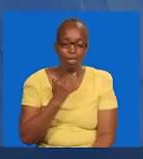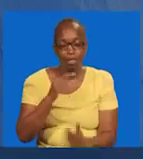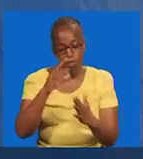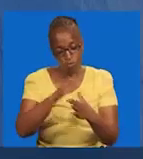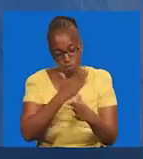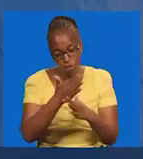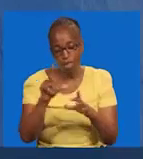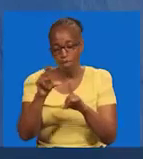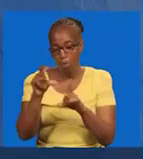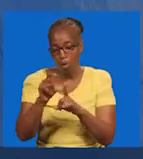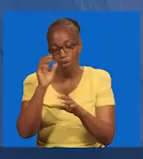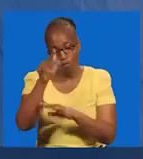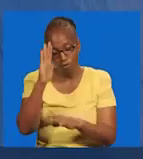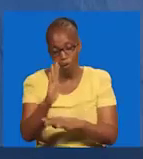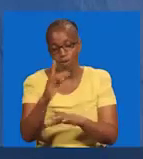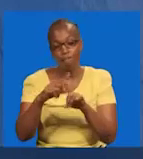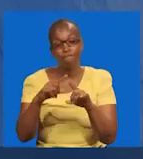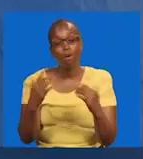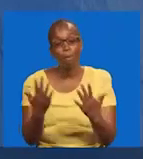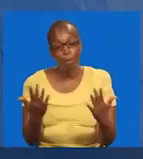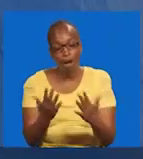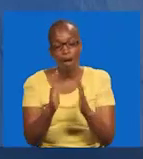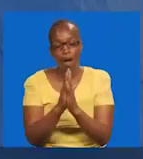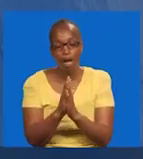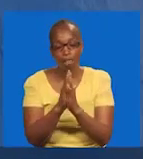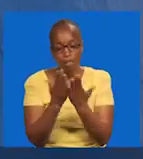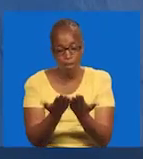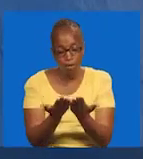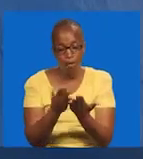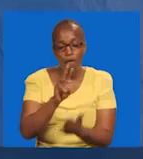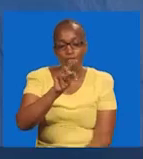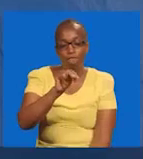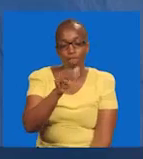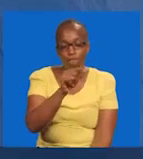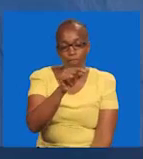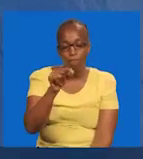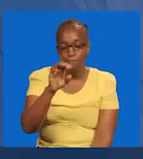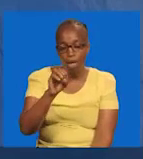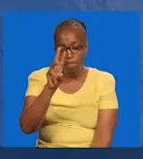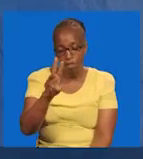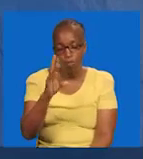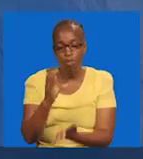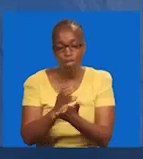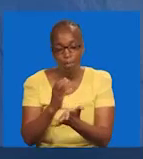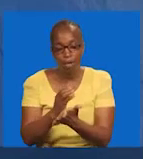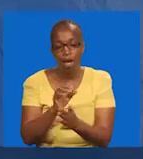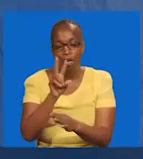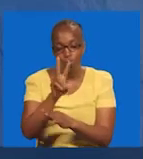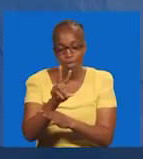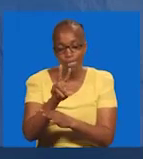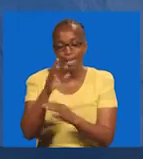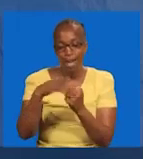ningependa, tukaanze, kwa kusoma, neno la mungu, kutoka kwenye kitabu, cha, mazayo,